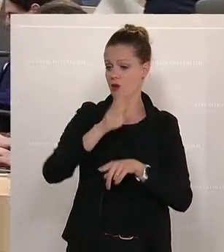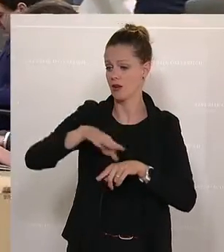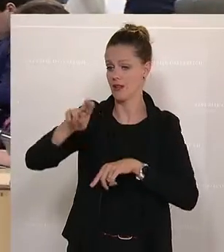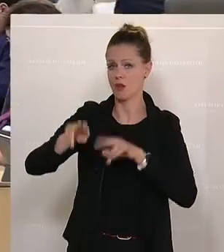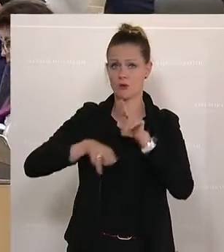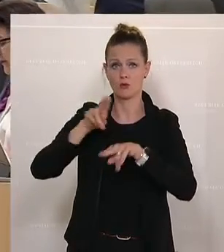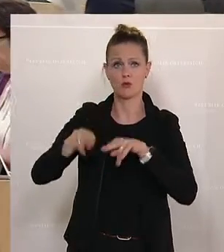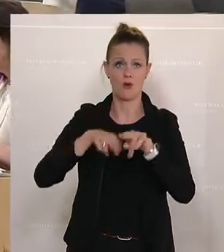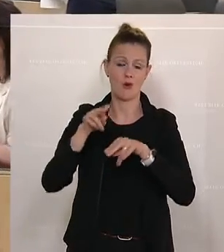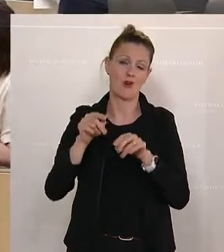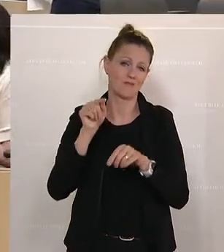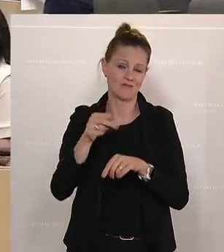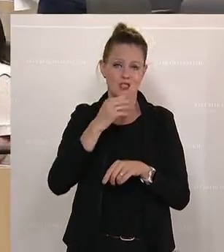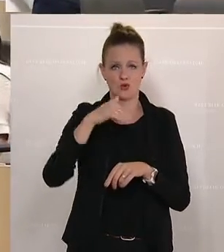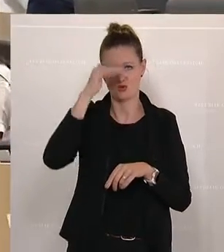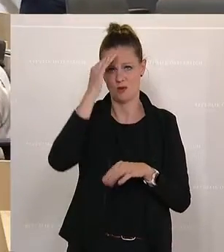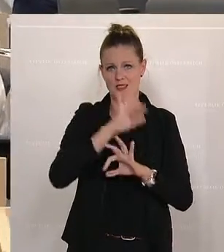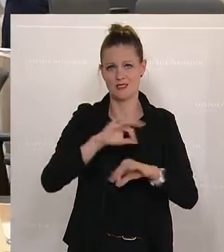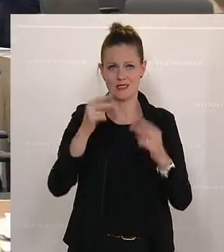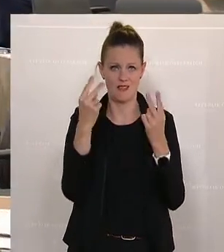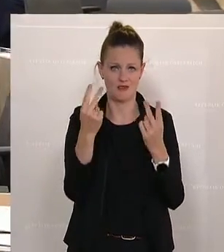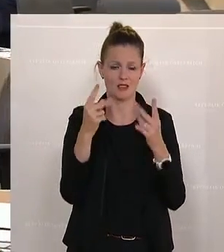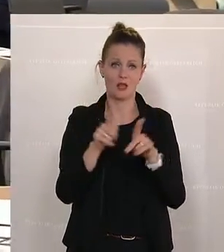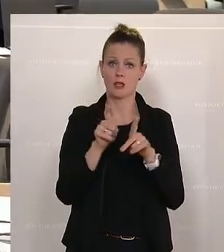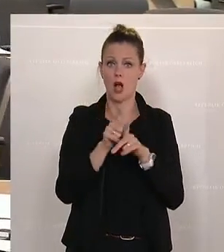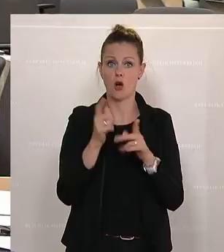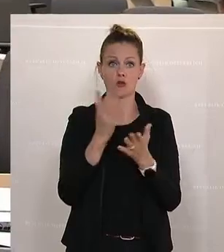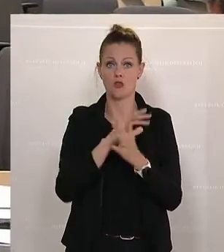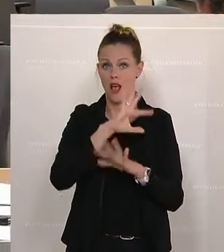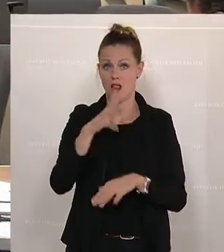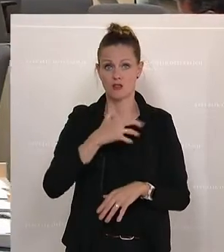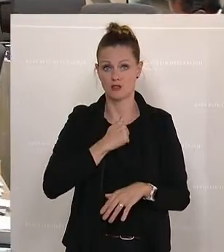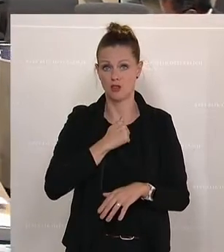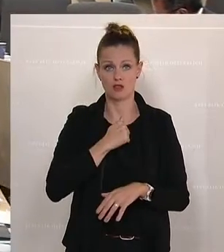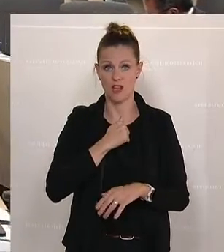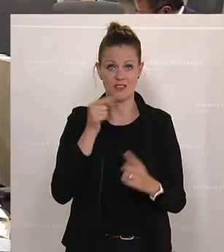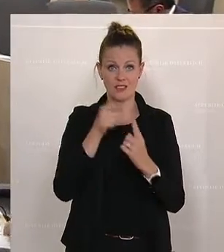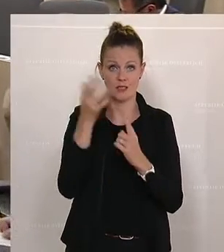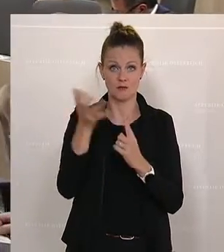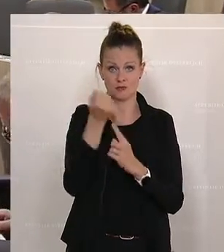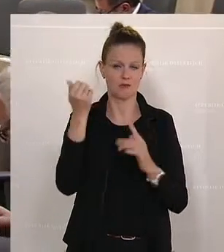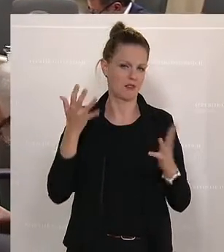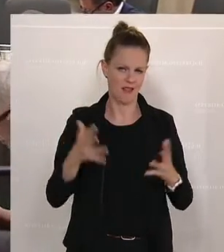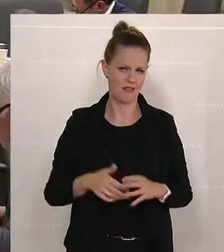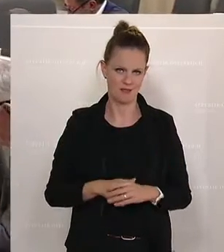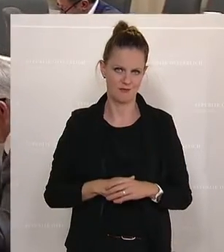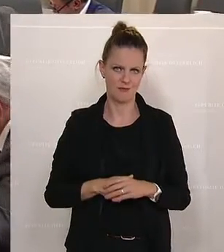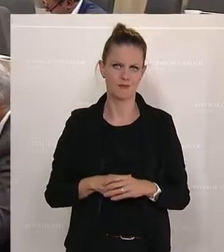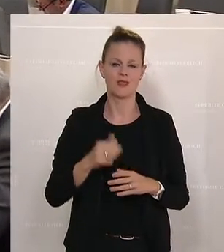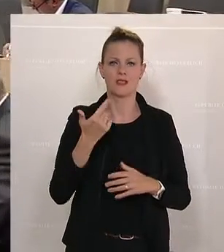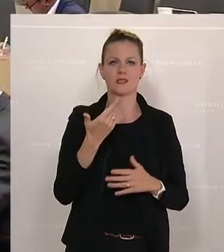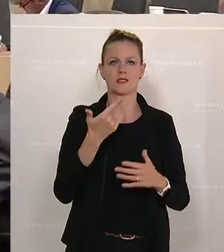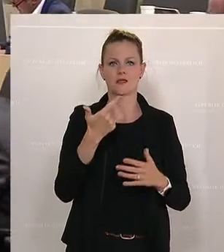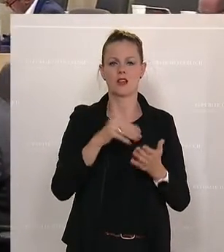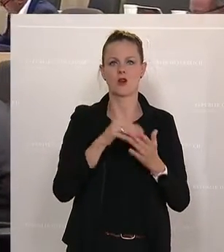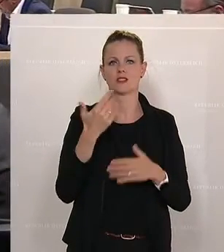Sommer, wie wichtig das ist. Und dass wir hier noch lange nicht dort sind, wo wir sein sollten. 2002 wurden die